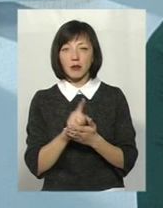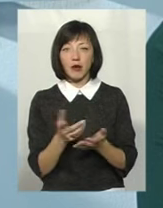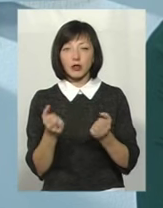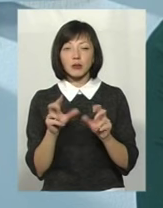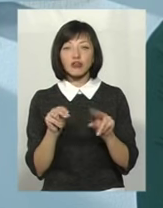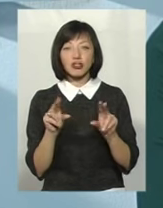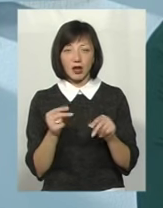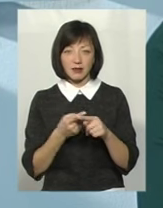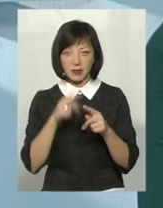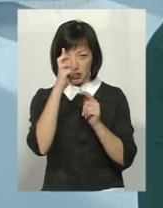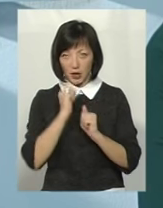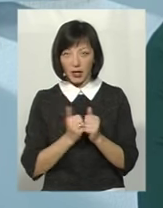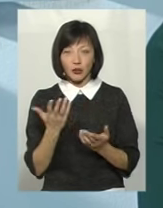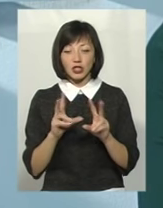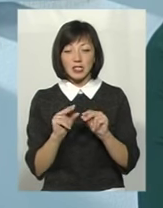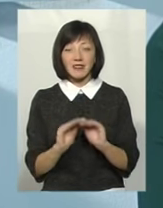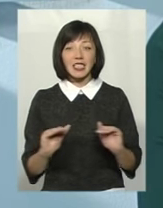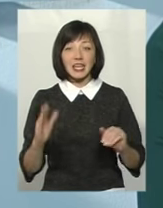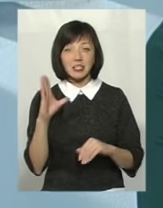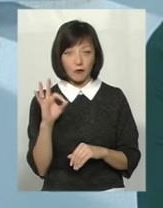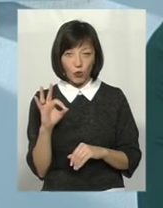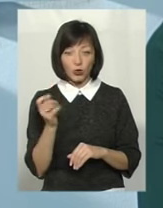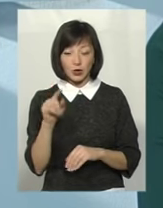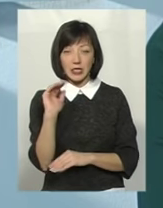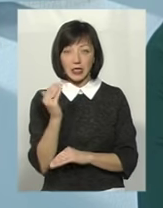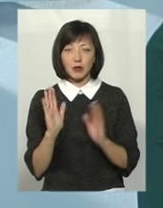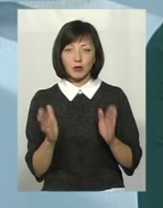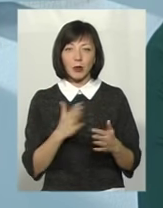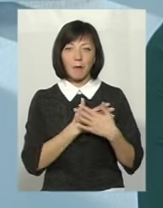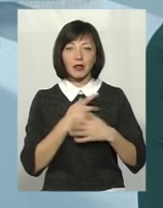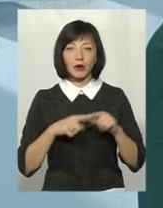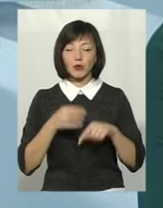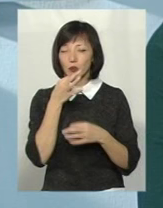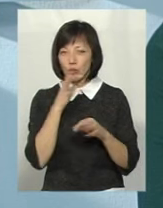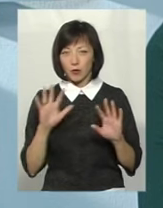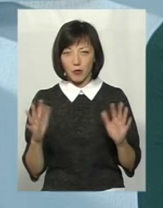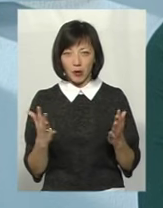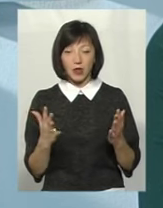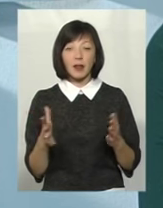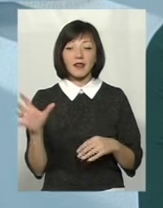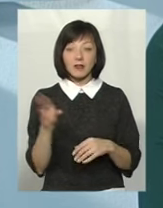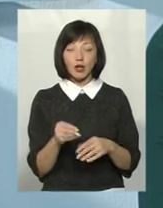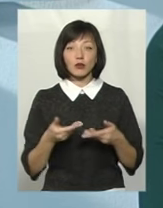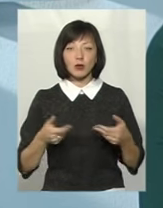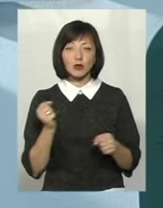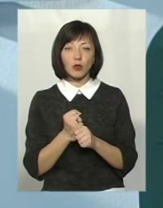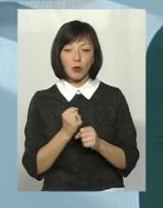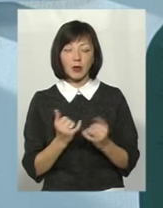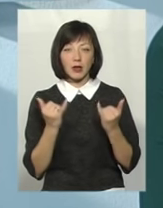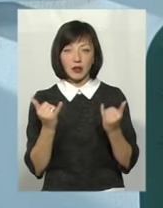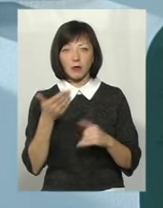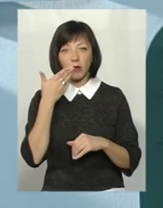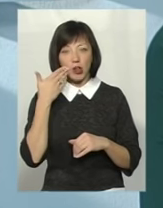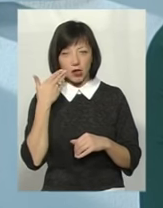в цій країні. Якщо в неї щасливе дитинство, то дитина буде патріотом в будь-якому випадку. Тому все, що ми зробимо для них, для